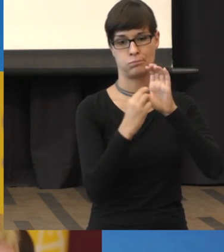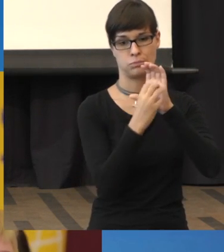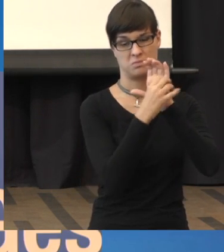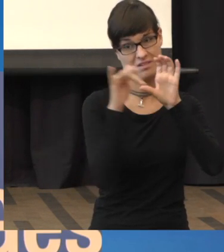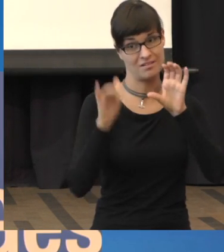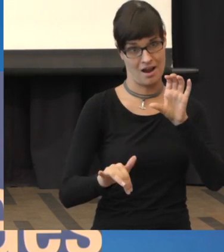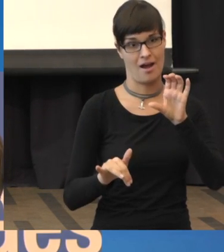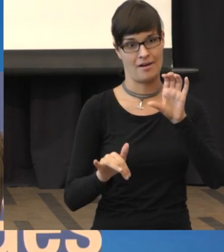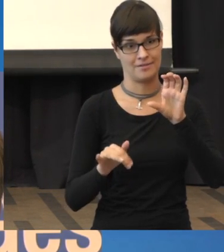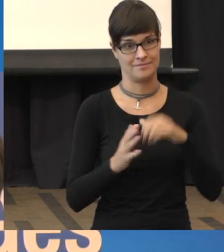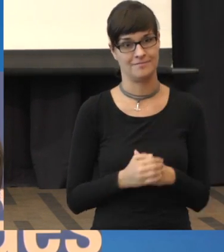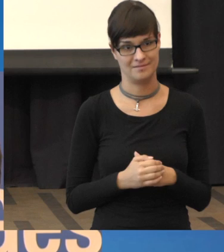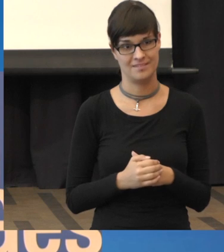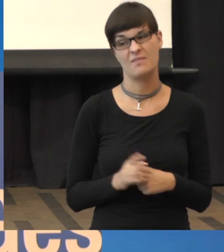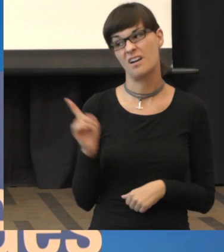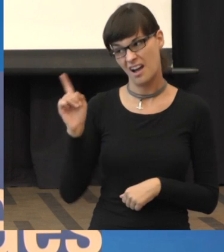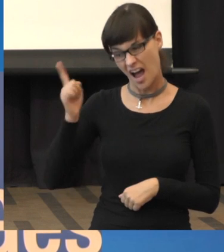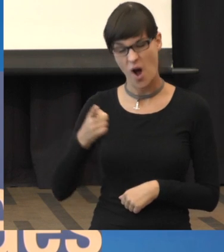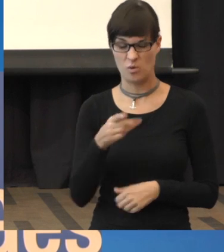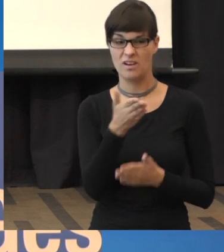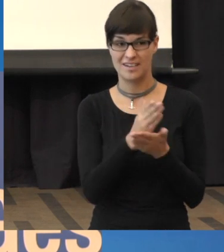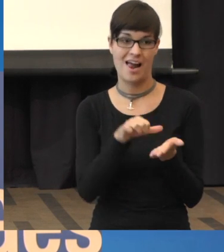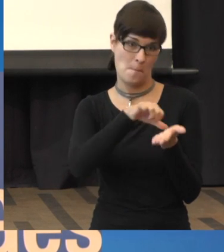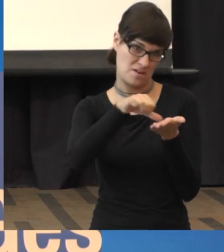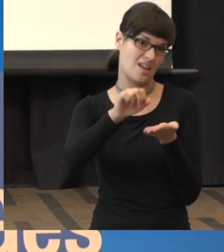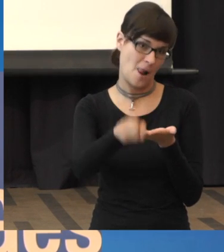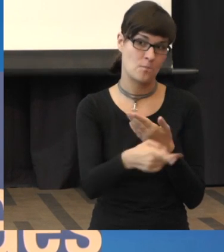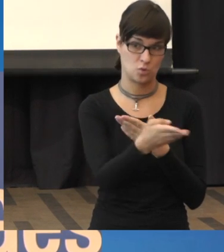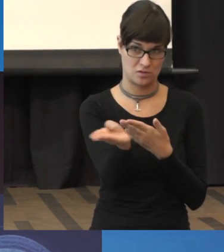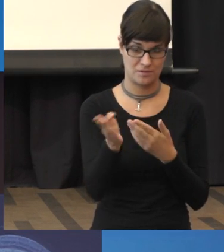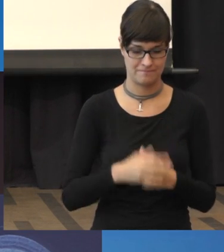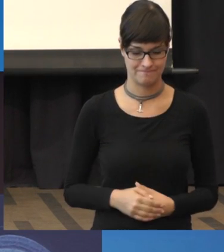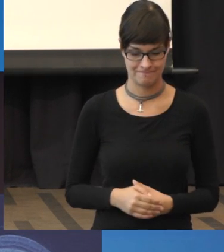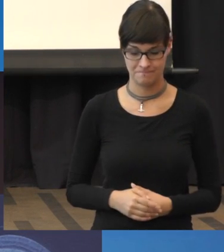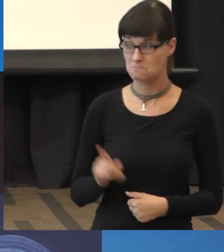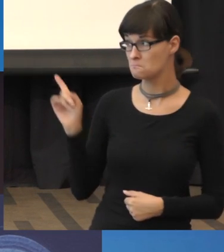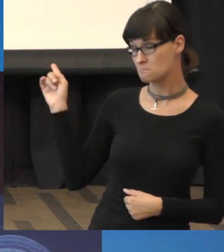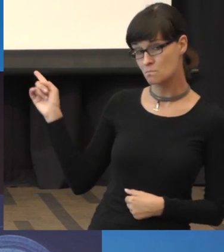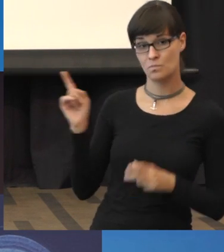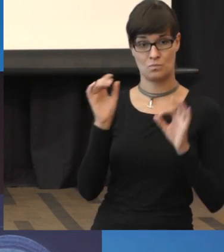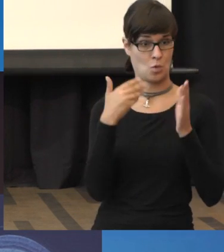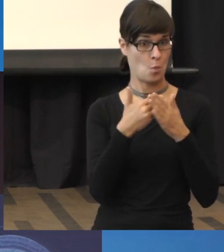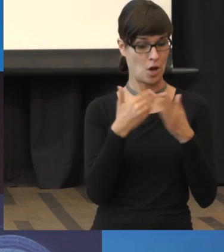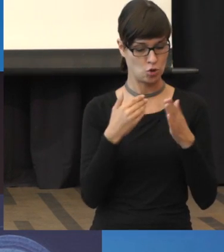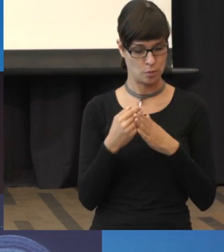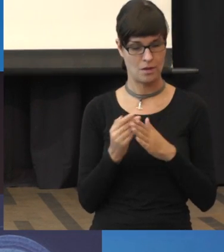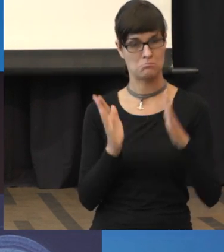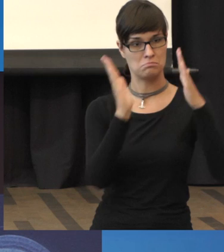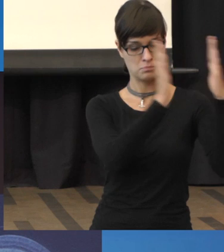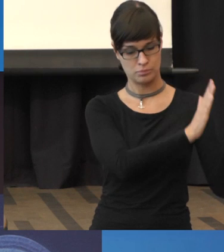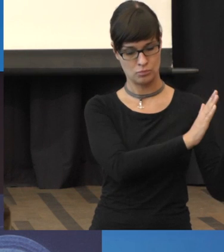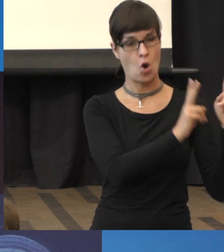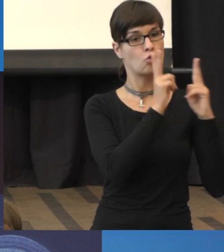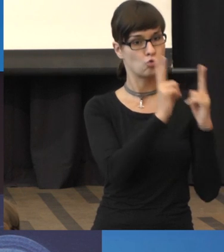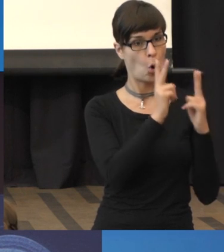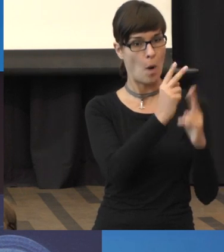selten müssen Sie auch einen Teil davon bezahlen. Hier sieht man nochmal ein gutes Beispiel. Das ist so, die Netzhaut aus, wenn wir